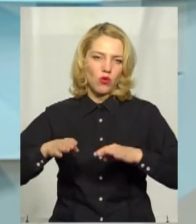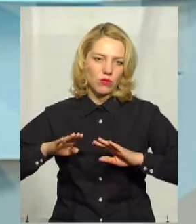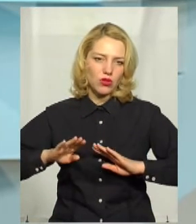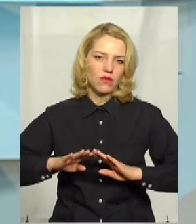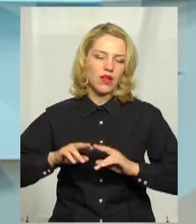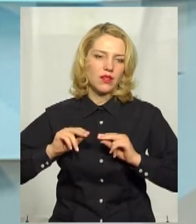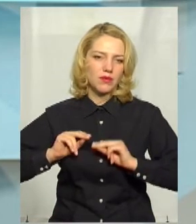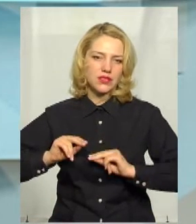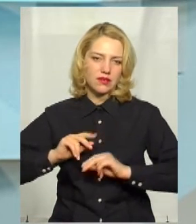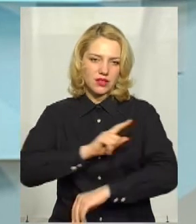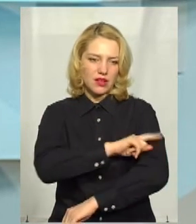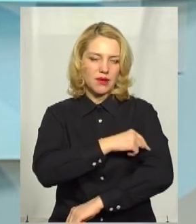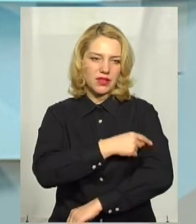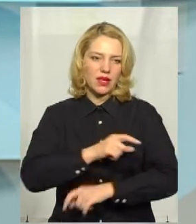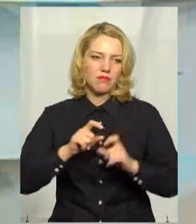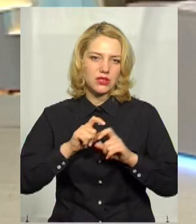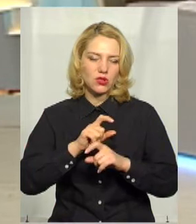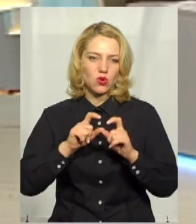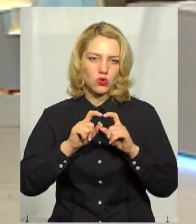безпосередні працівники санопід'їмслужби.